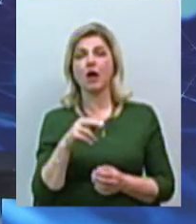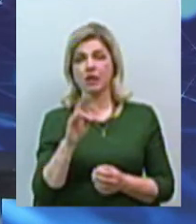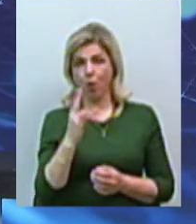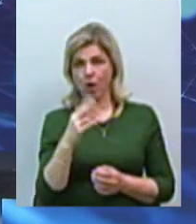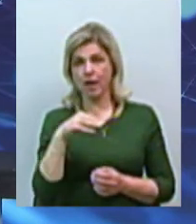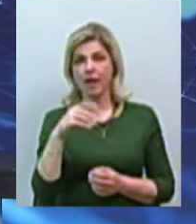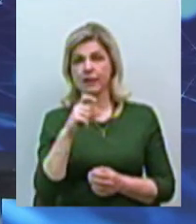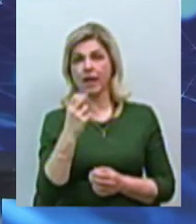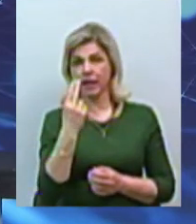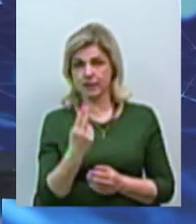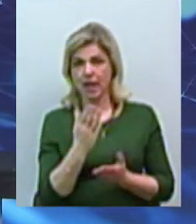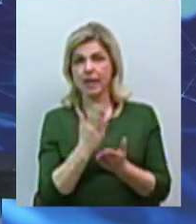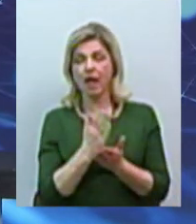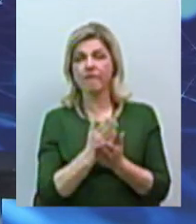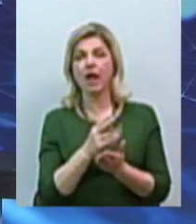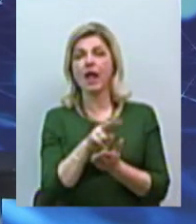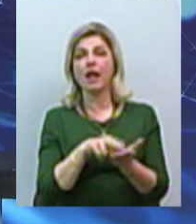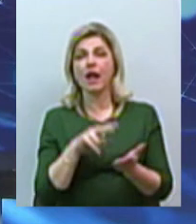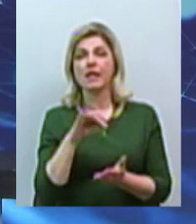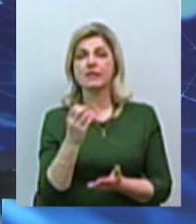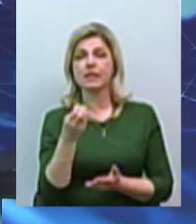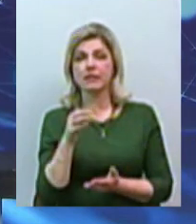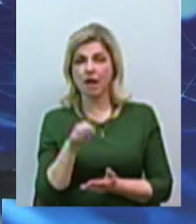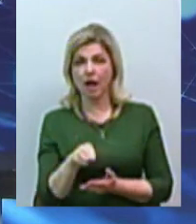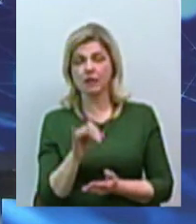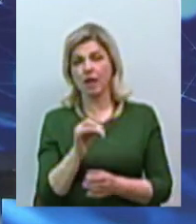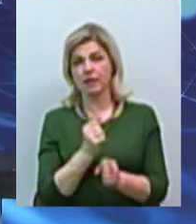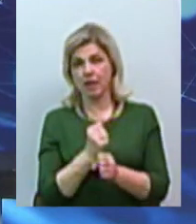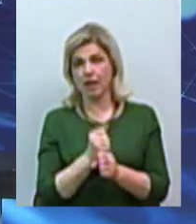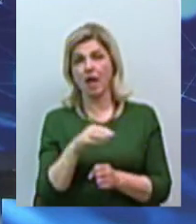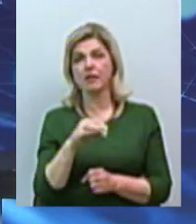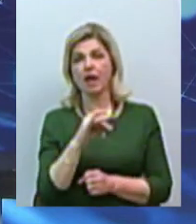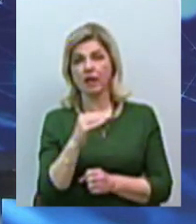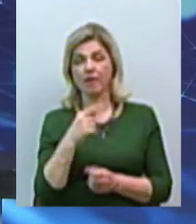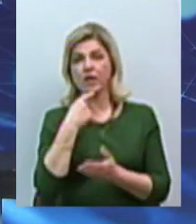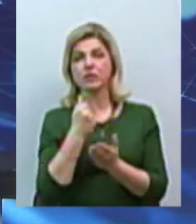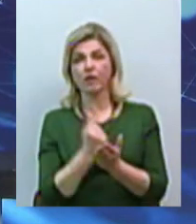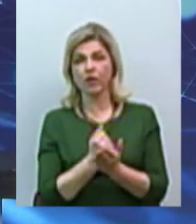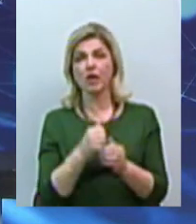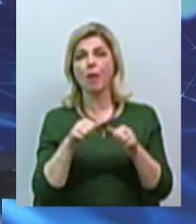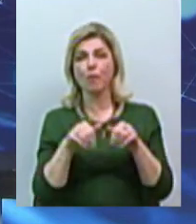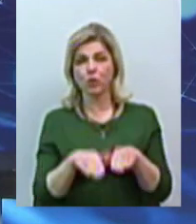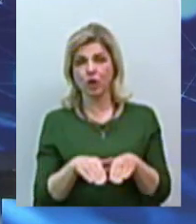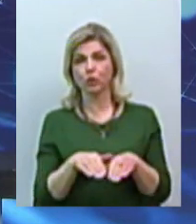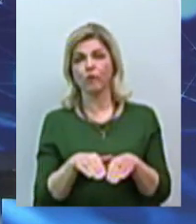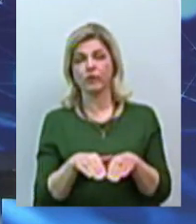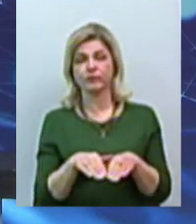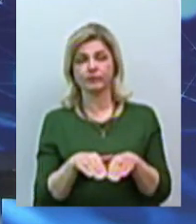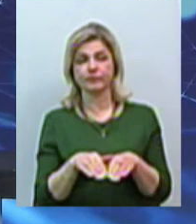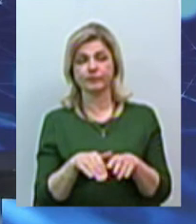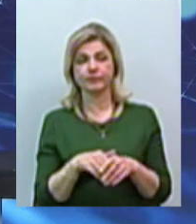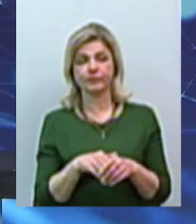ліцензіатом. В грудні 2019 року здійснює діяльність за тарифами, затвердженою постановою Національною комісією, що здійснює державне